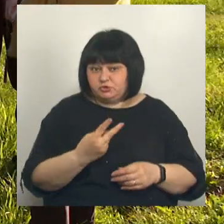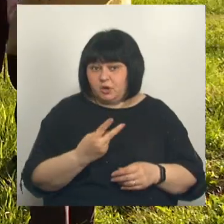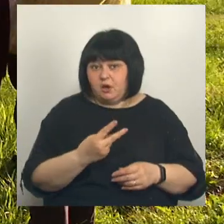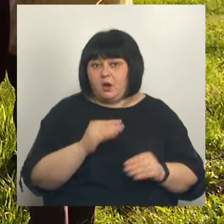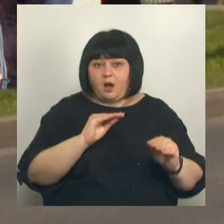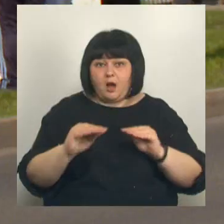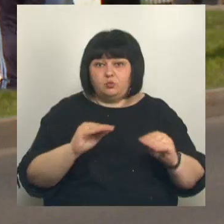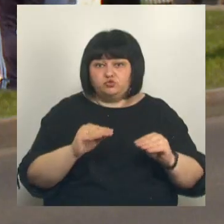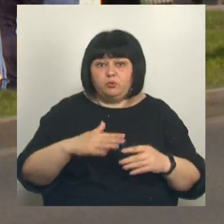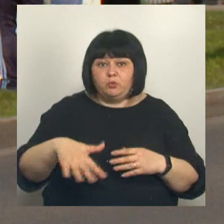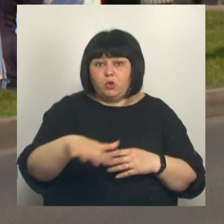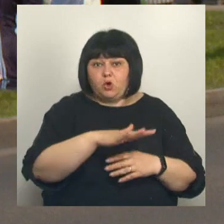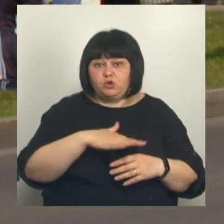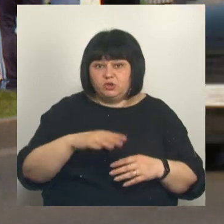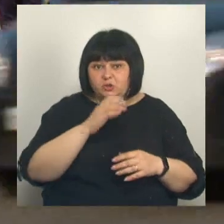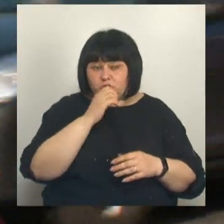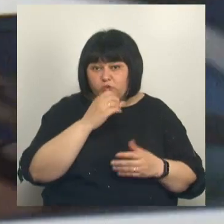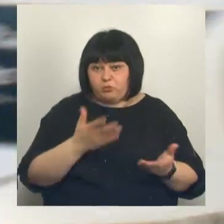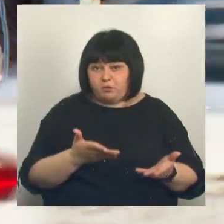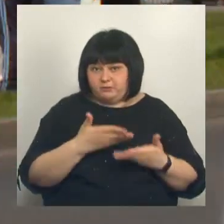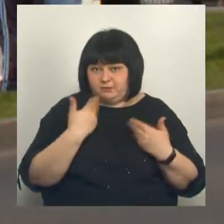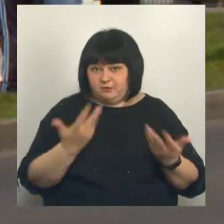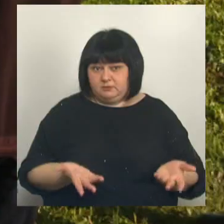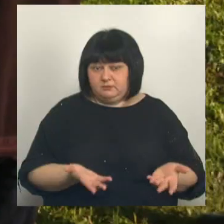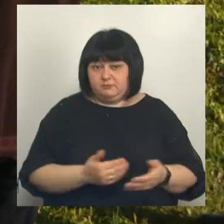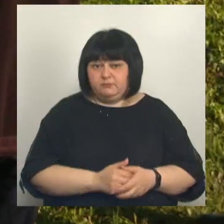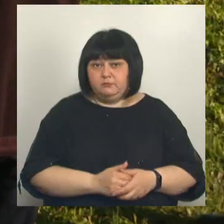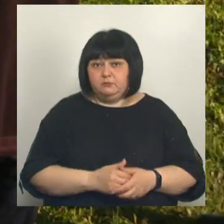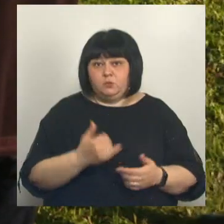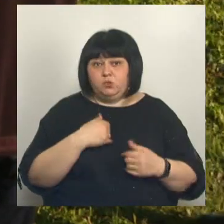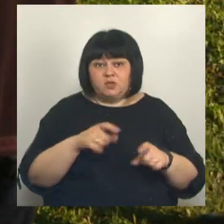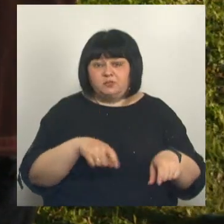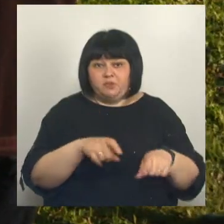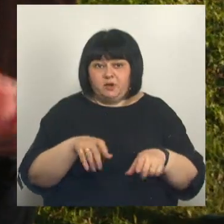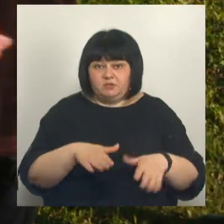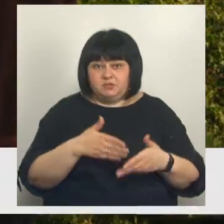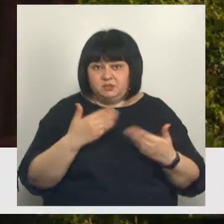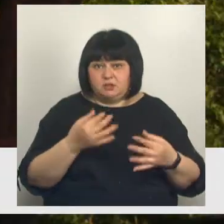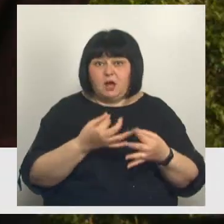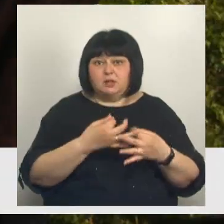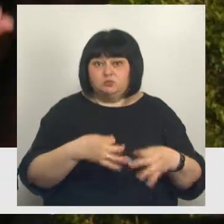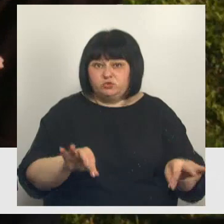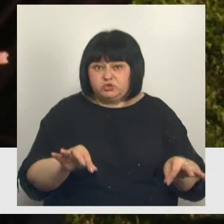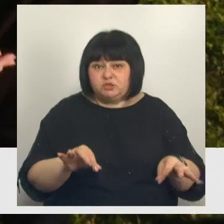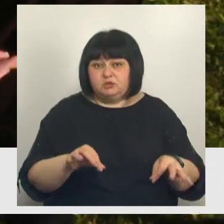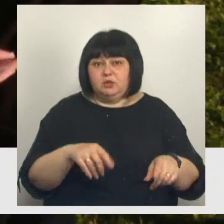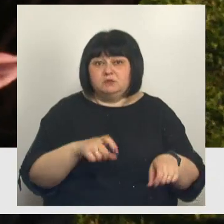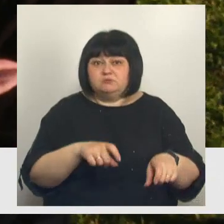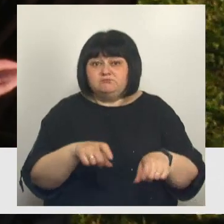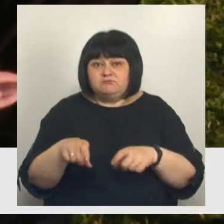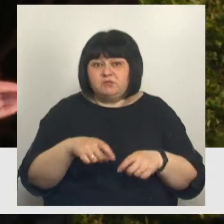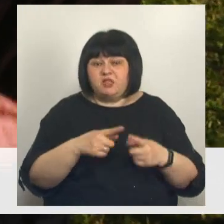А обустроенной площадки для четвероногих в микрорайоне нет. У нас негде бегать. Вот отпустить, опять же, где-то